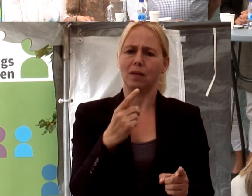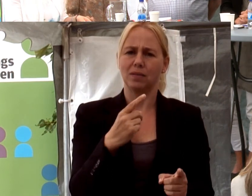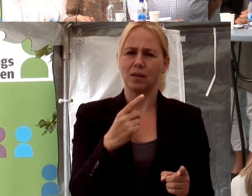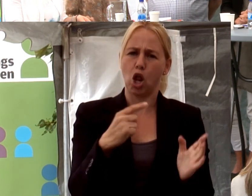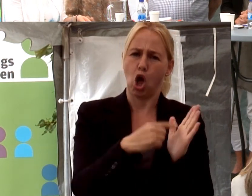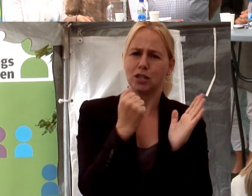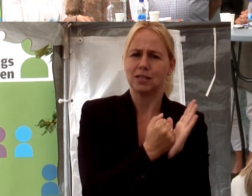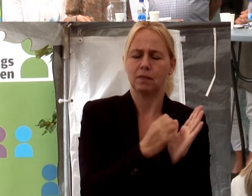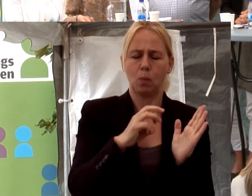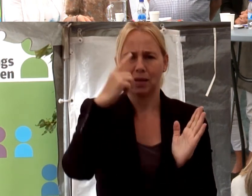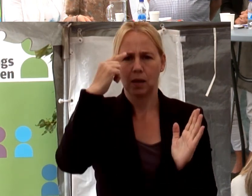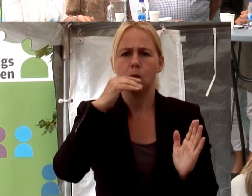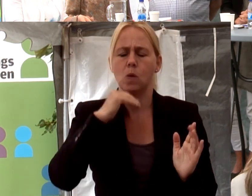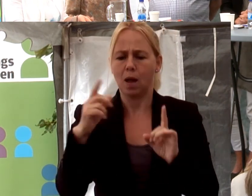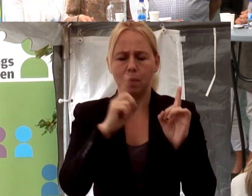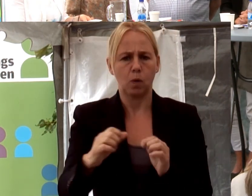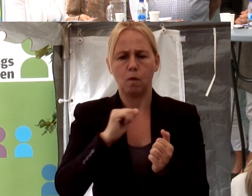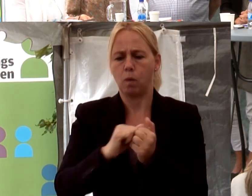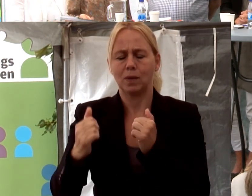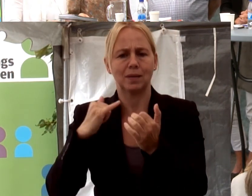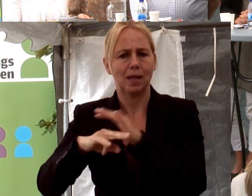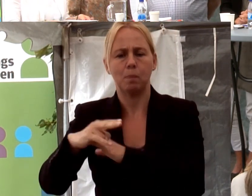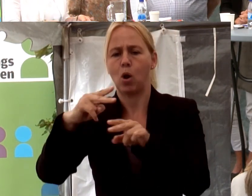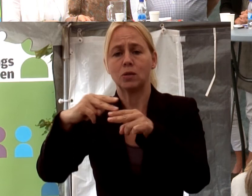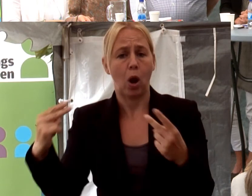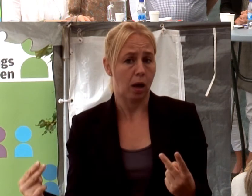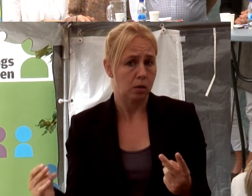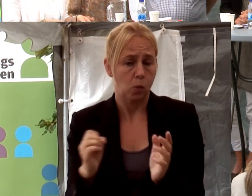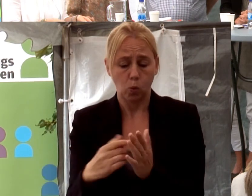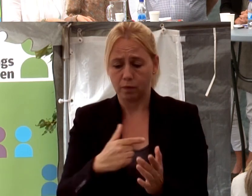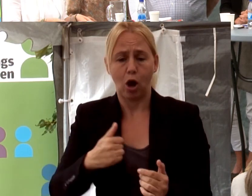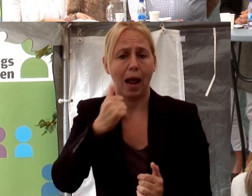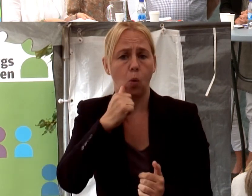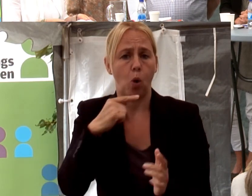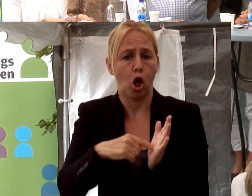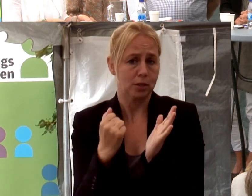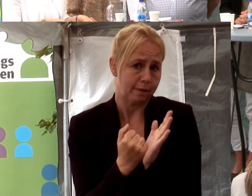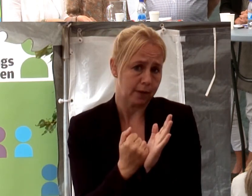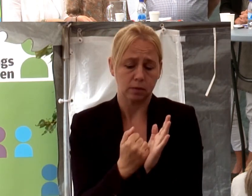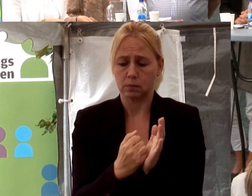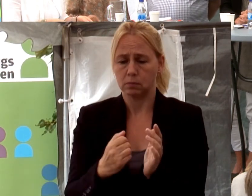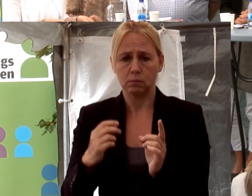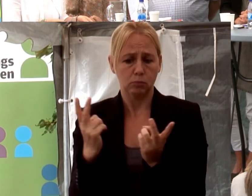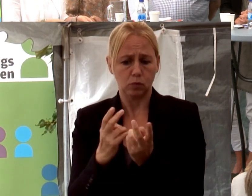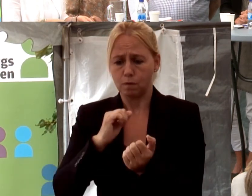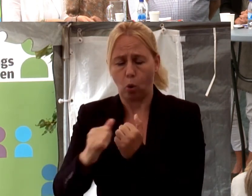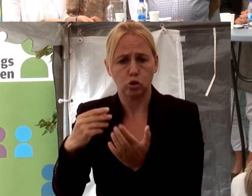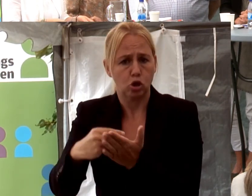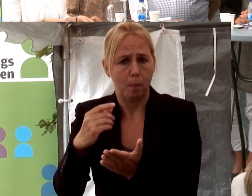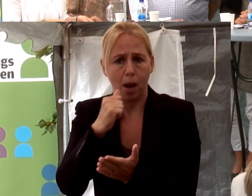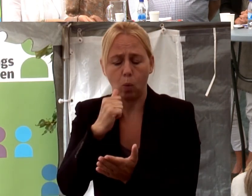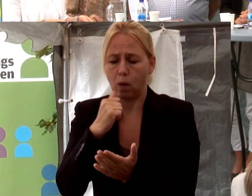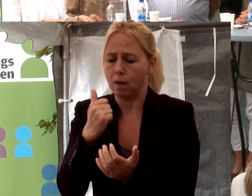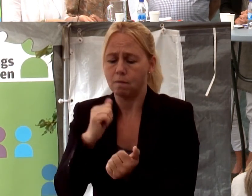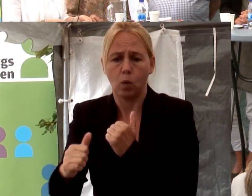Vi tänker oss då, unga människor får inte komma in på restaurang. Därför har vi en alkoholagstiftning som inte tillåter unga människor att